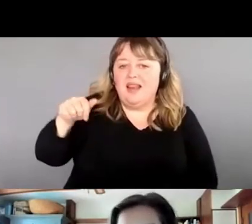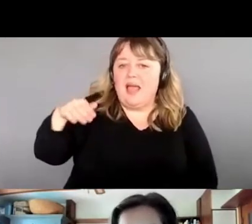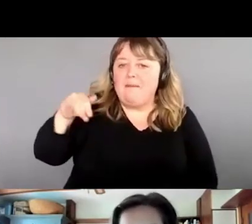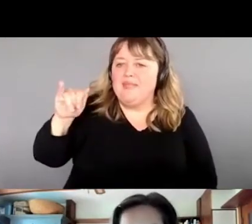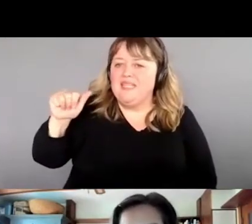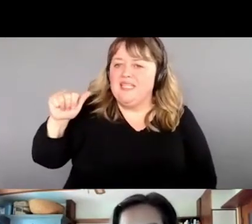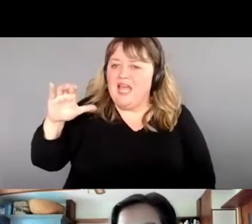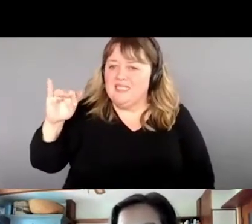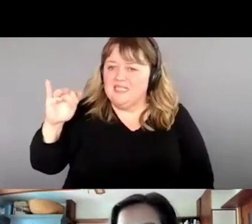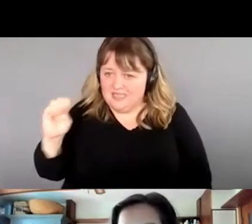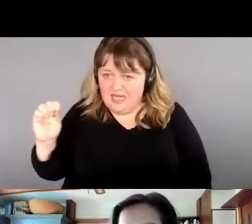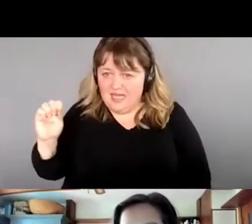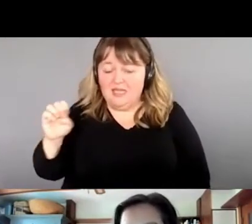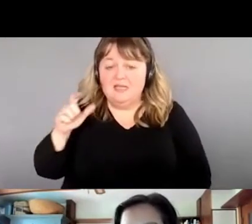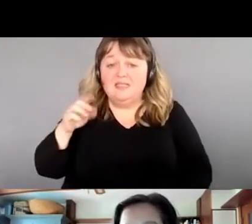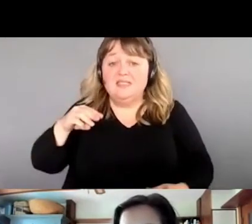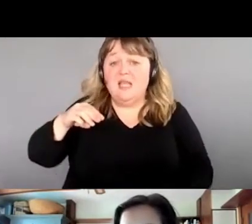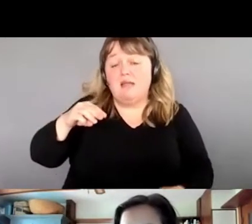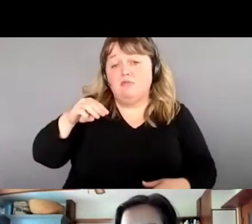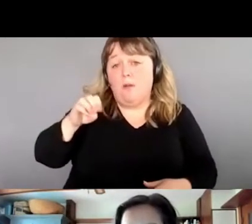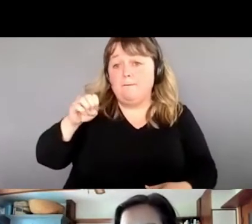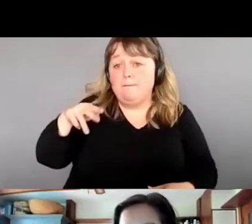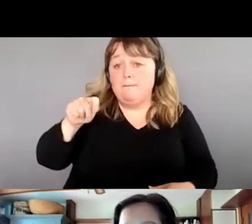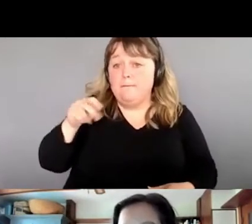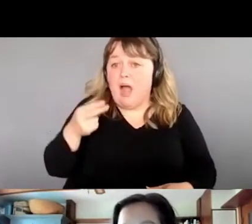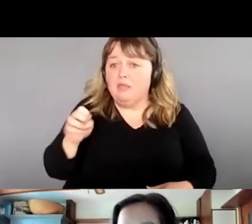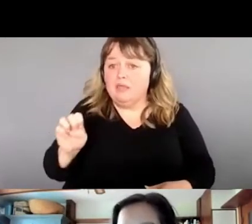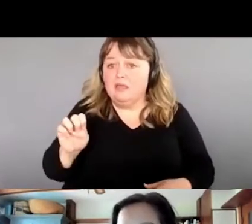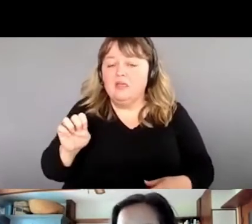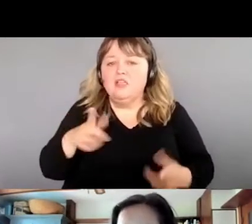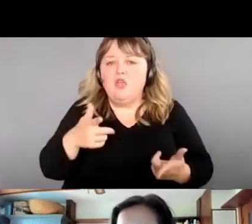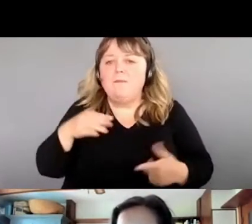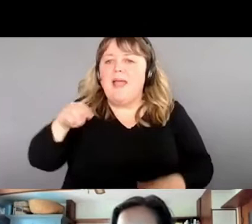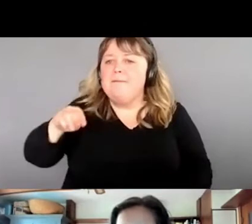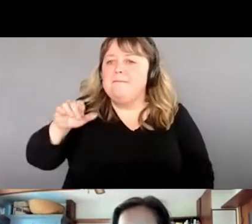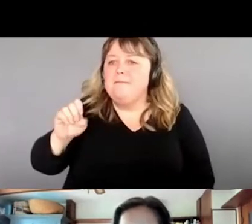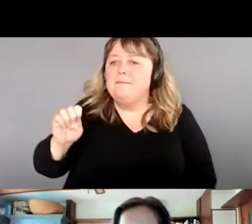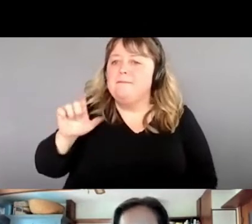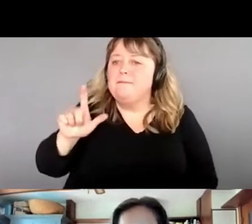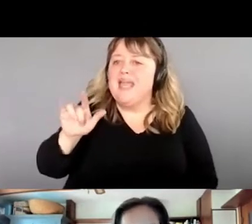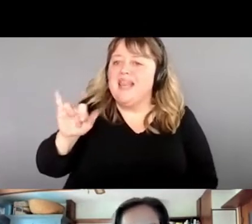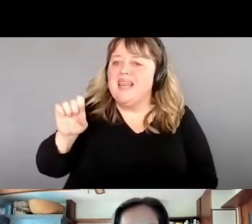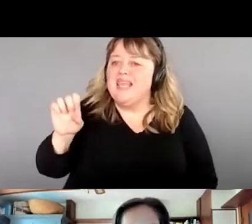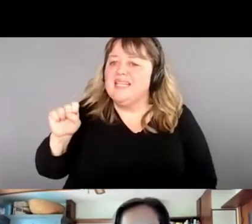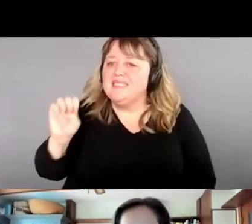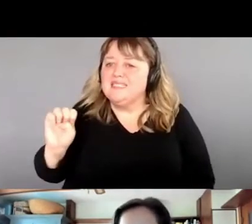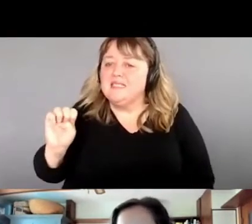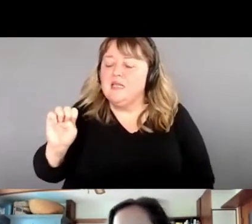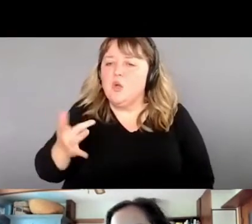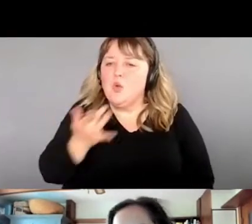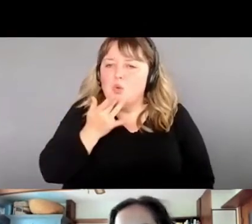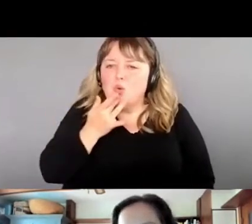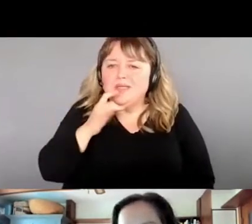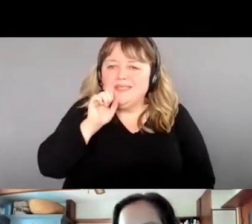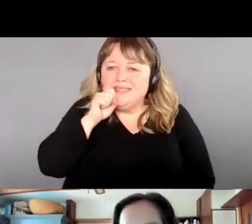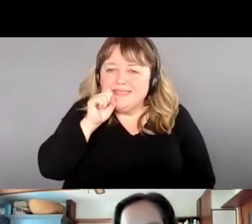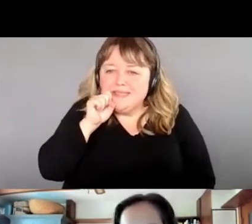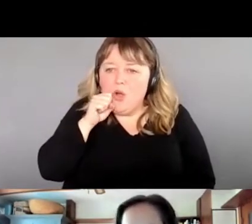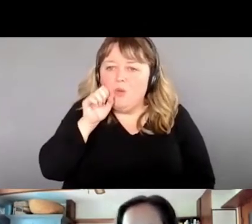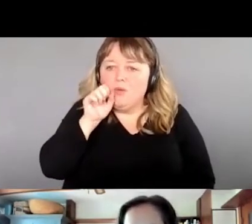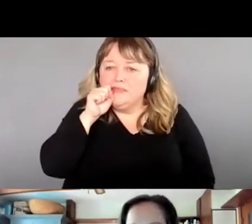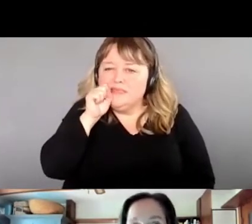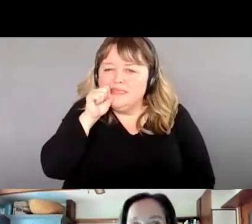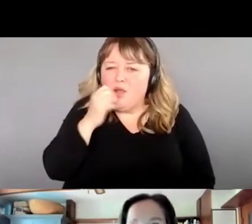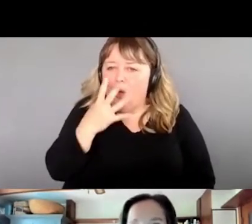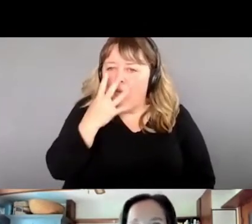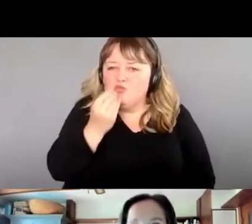mélisse, c'est une plante qui goûte le citron. Qui goûte le citron doux. Moi, je